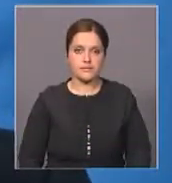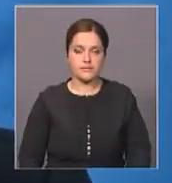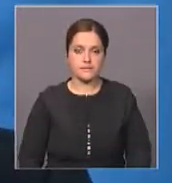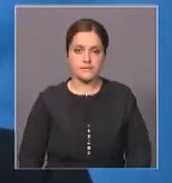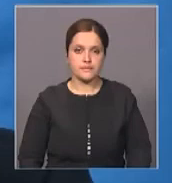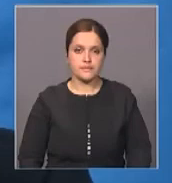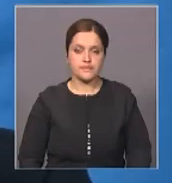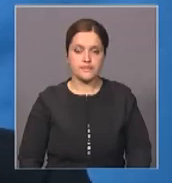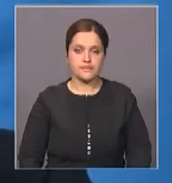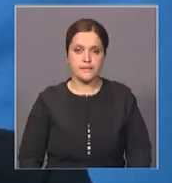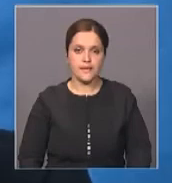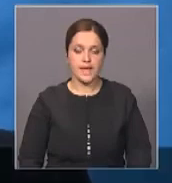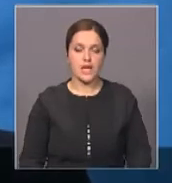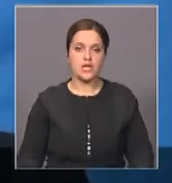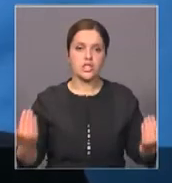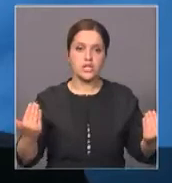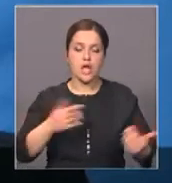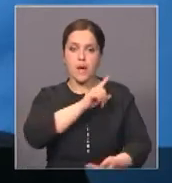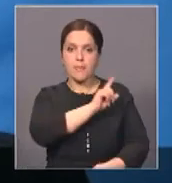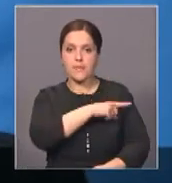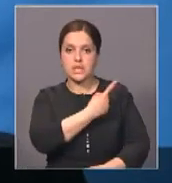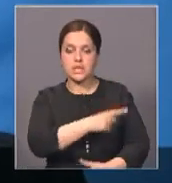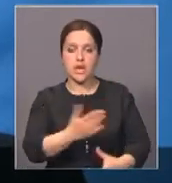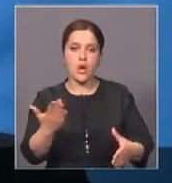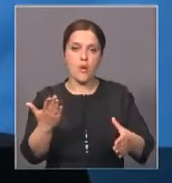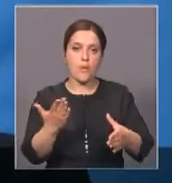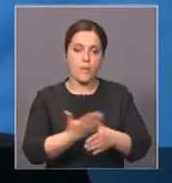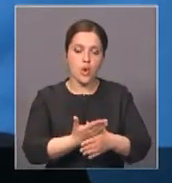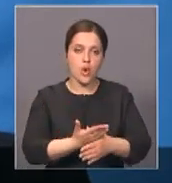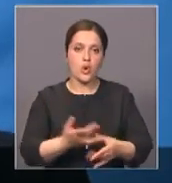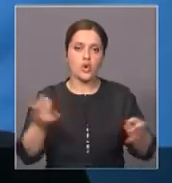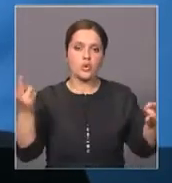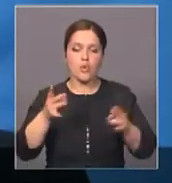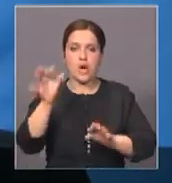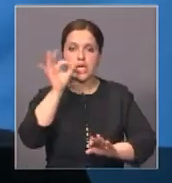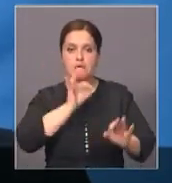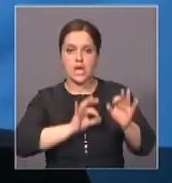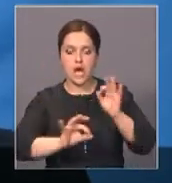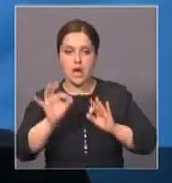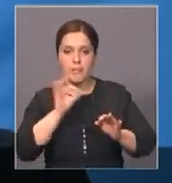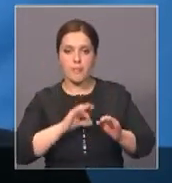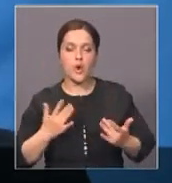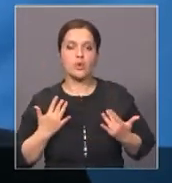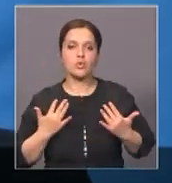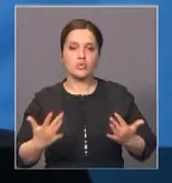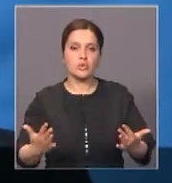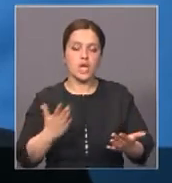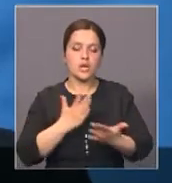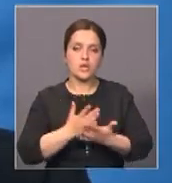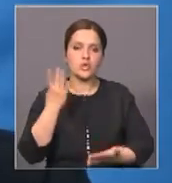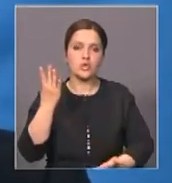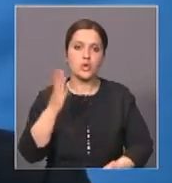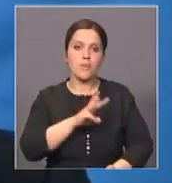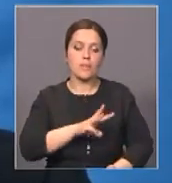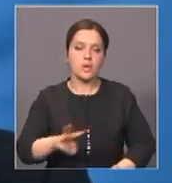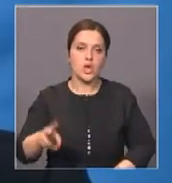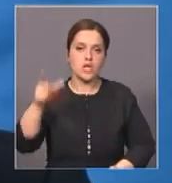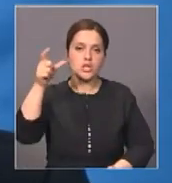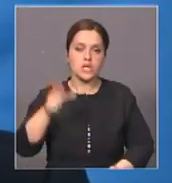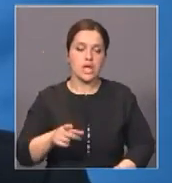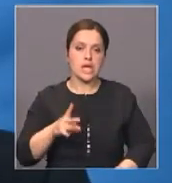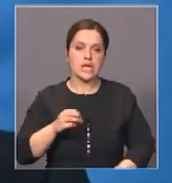Сейчас в медицинской помощи, воде и санитарных средствах первой необходимости нуждаются более 4 миллионов непальцев.